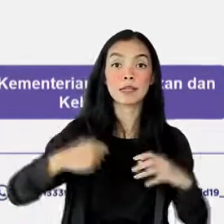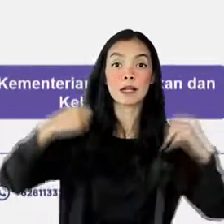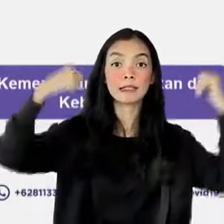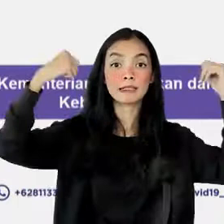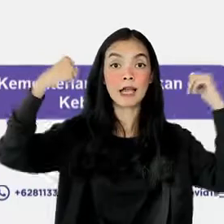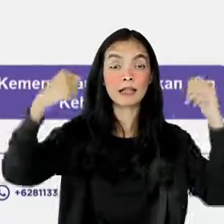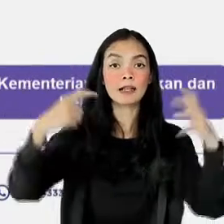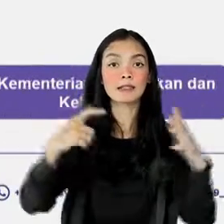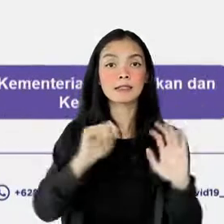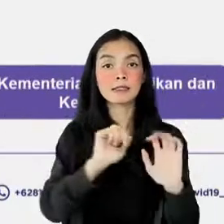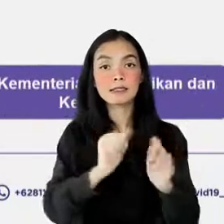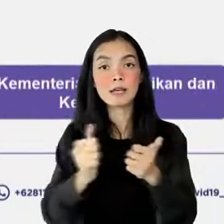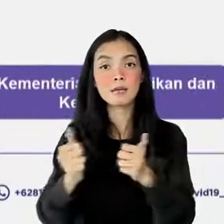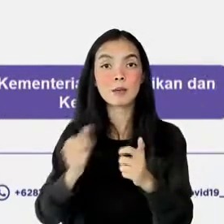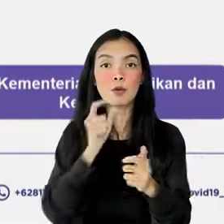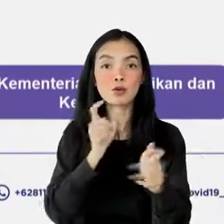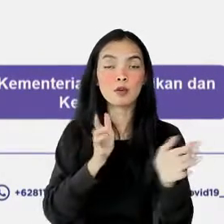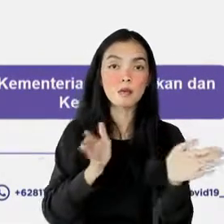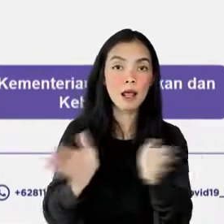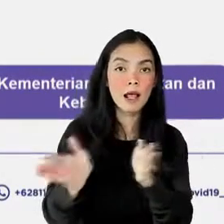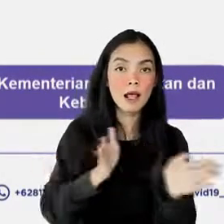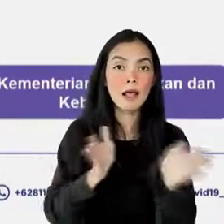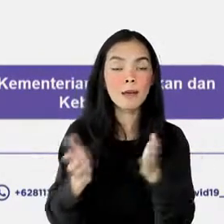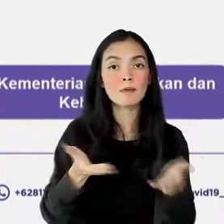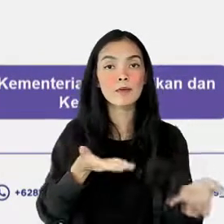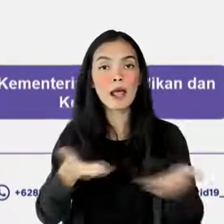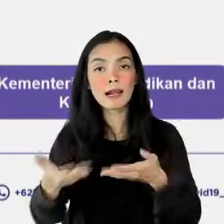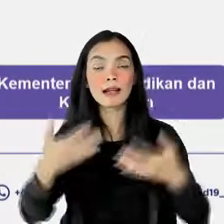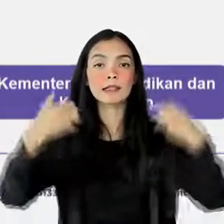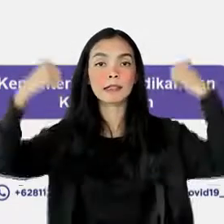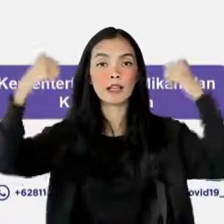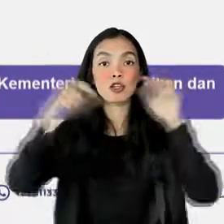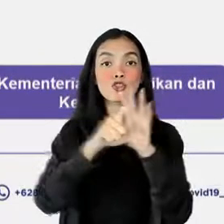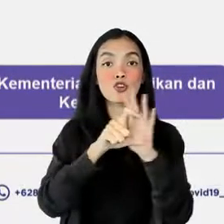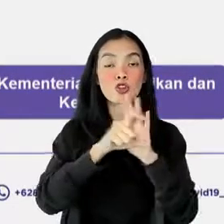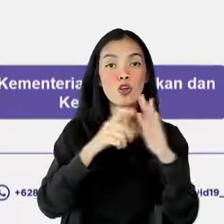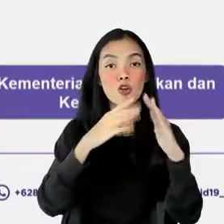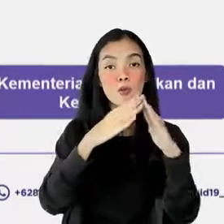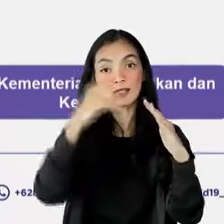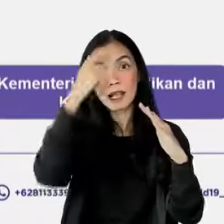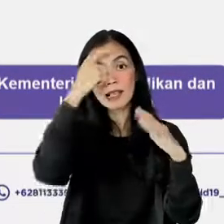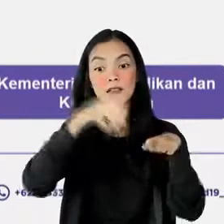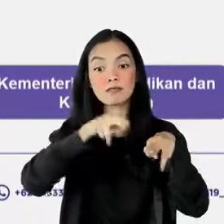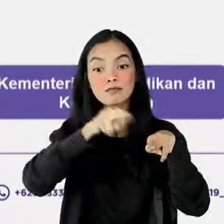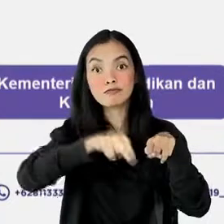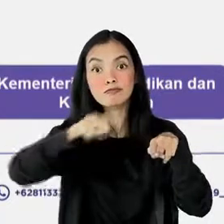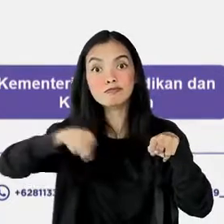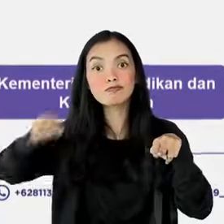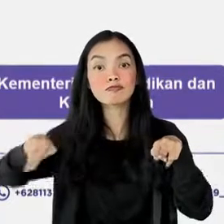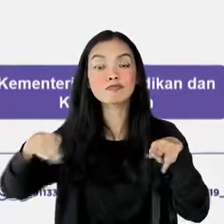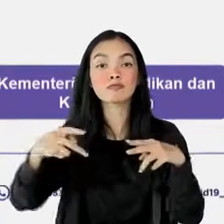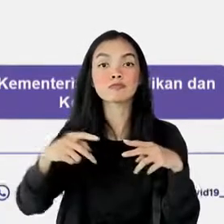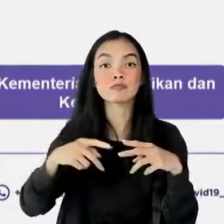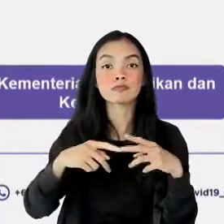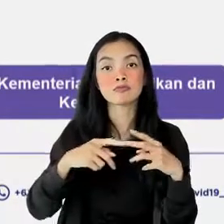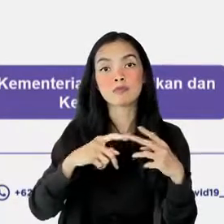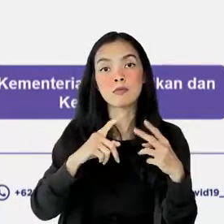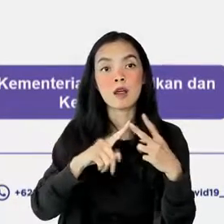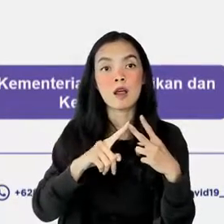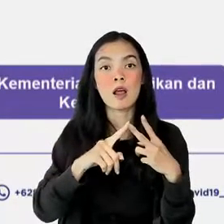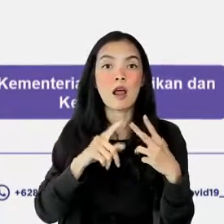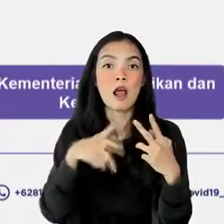peningkatan kesiapan penanganan kesehatan, baik dari penambahan kapasitas tempat tidur dengan konversi